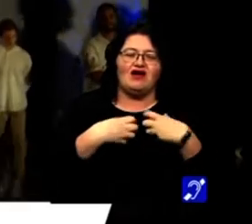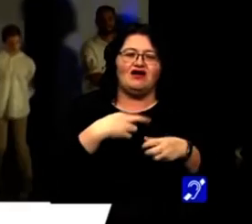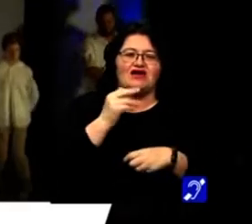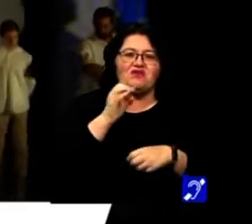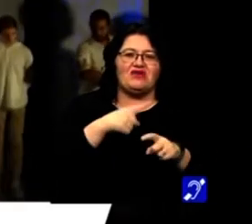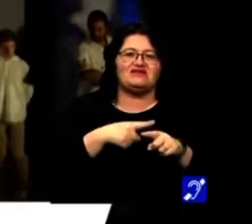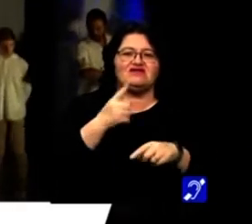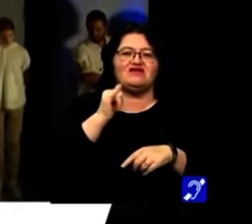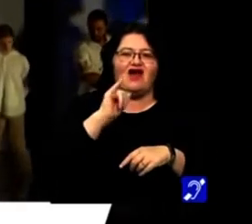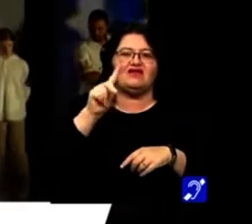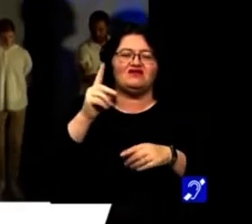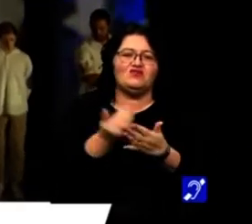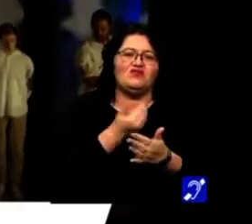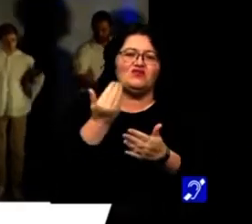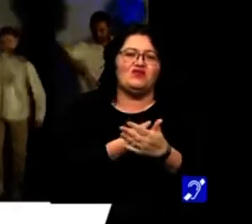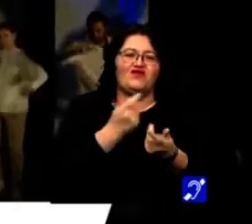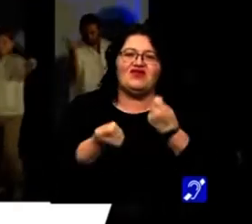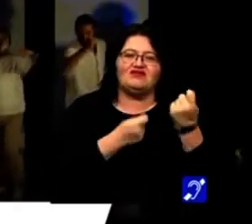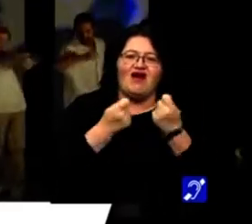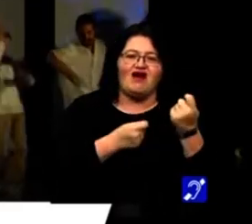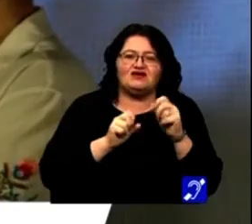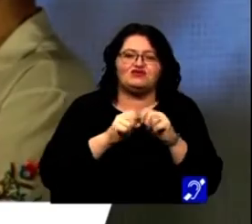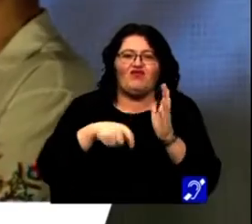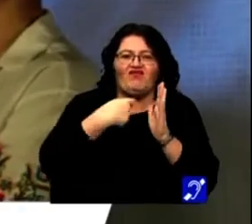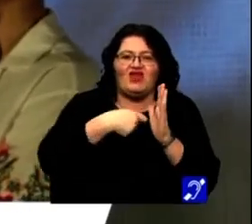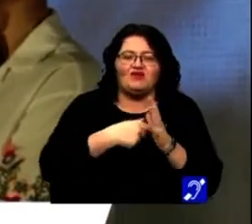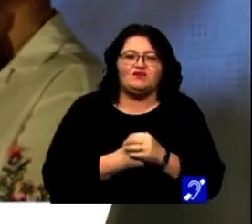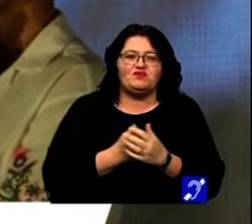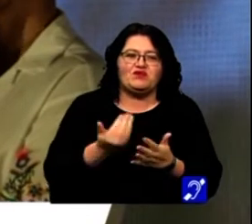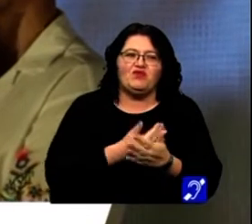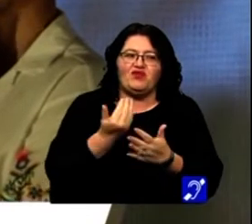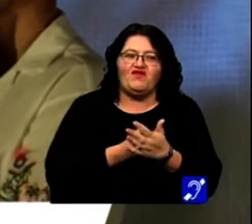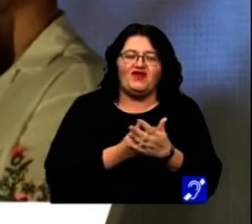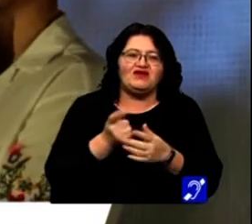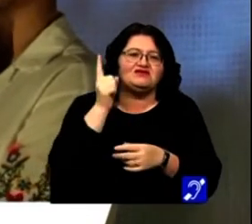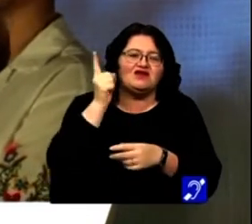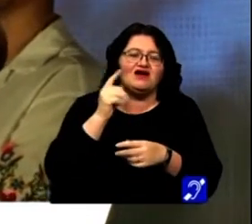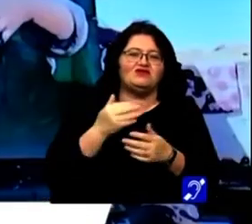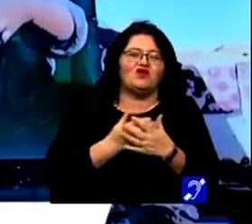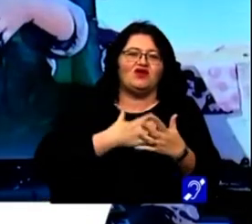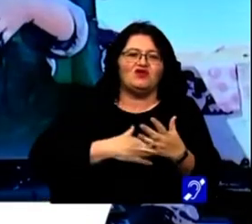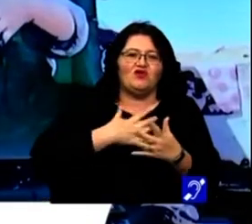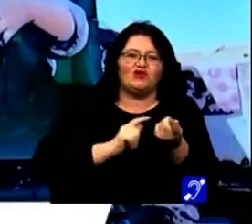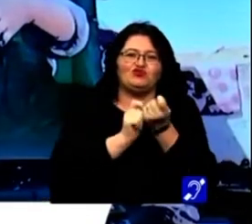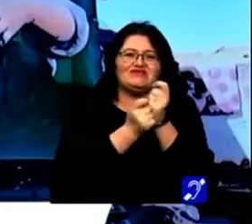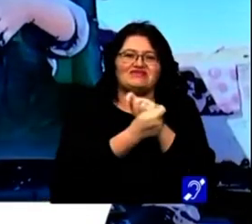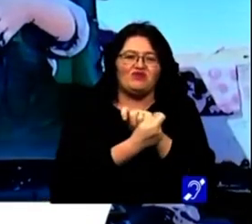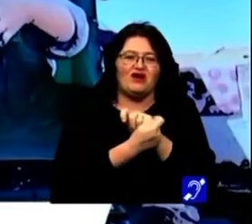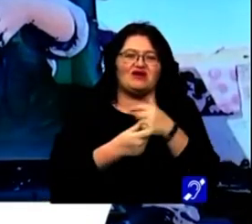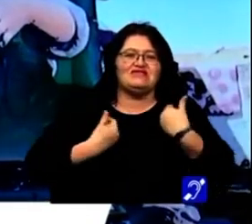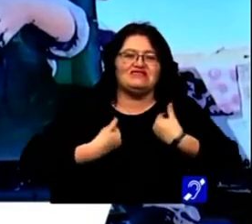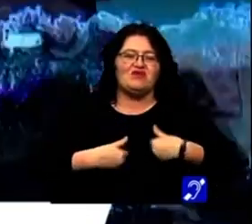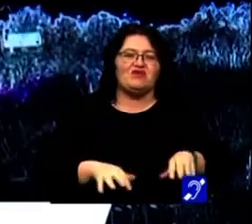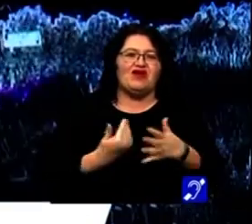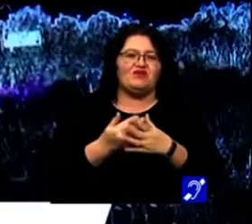Remix ID își dezvăluie povestea prin dans și proiecții. E povestea perenă a celui care jinduiește la schimbare, se pierde